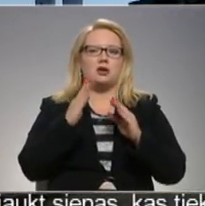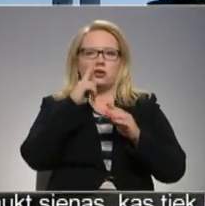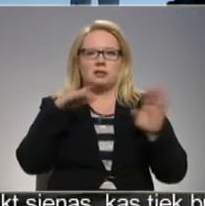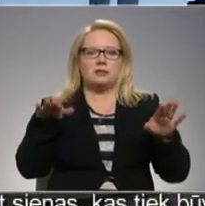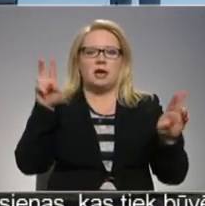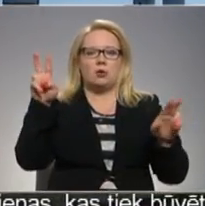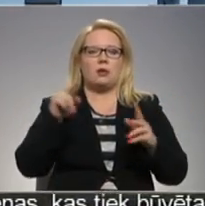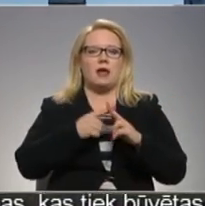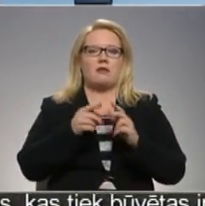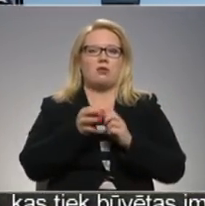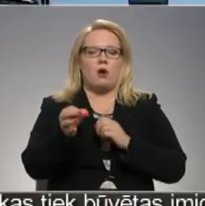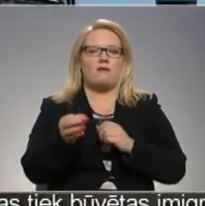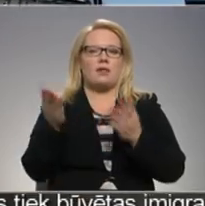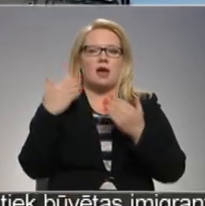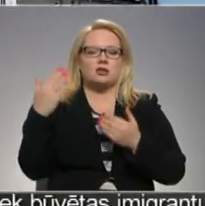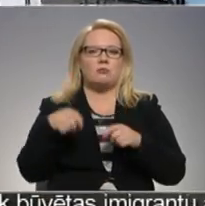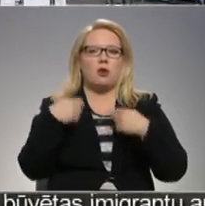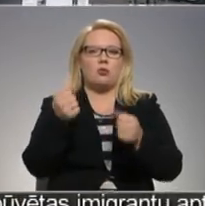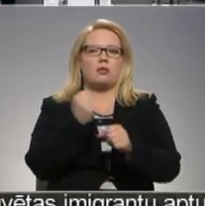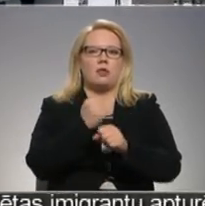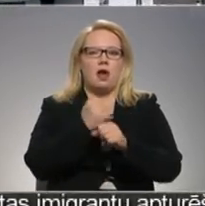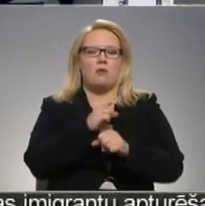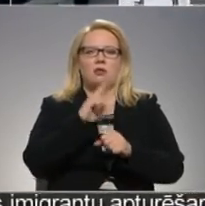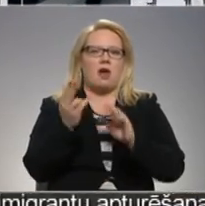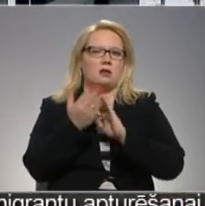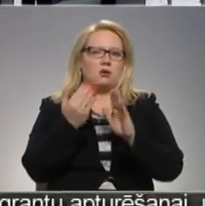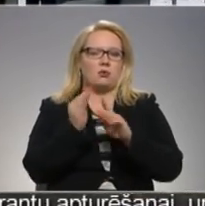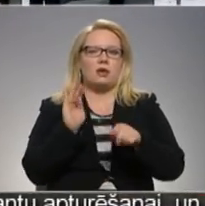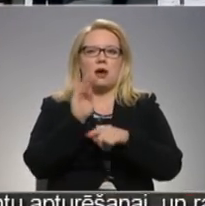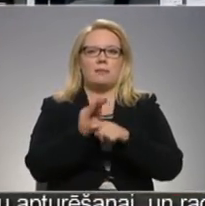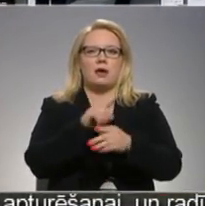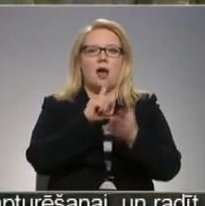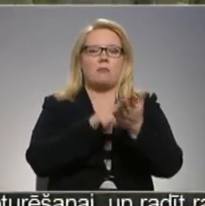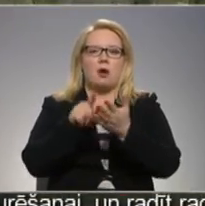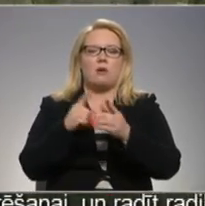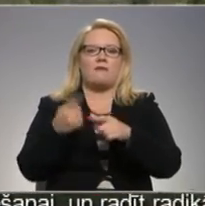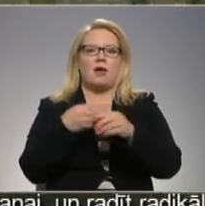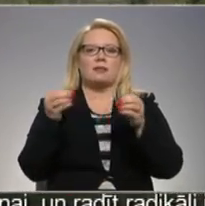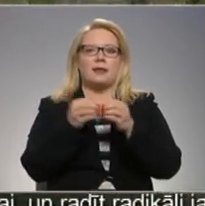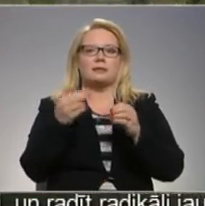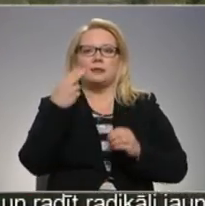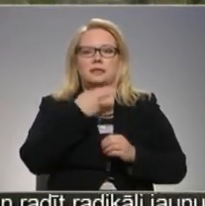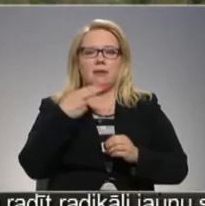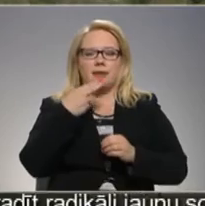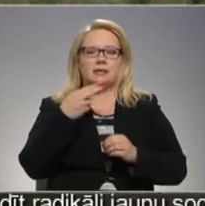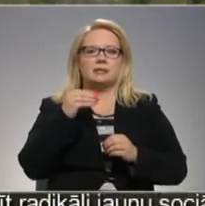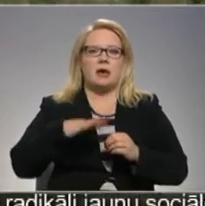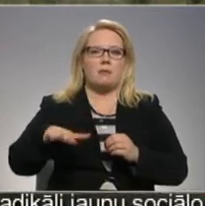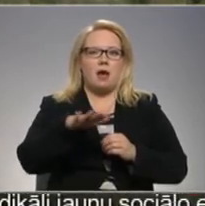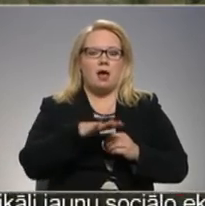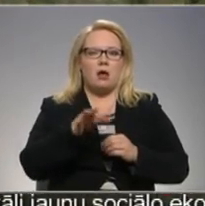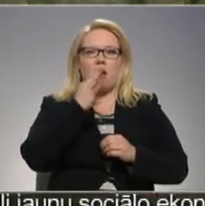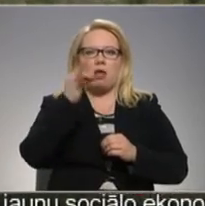novadā aicinājumam dod darbu skolēniem neatsaukšoties, jāpiebilst, aptaujājām vēl ap desmit saimniecībām zemgalē un